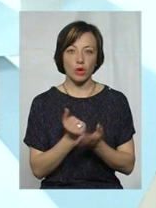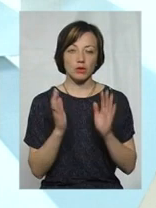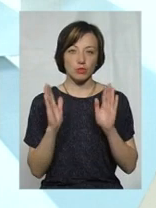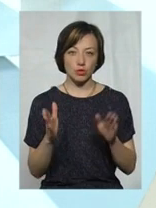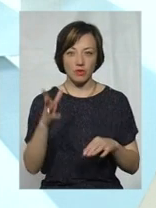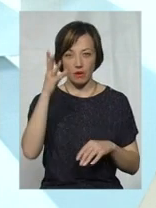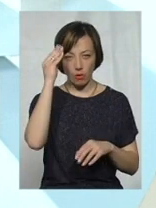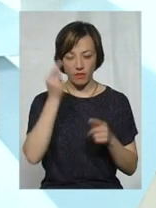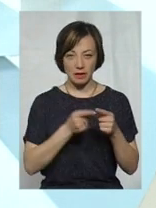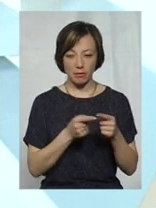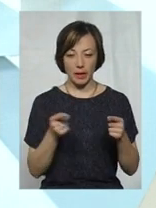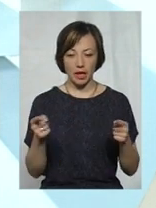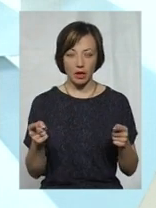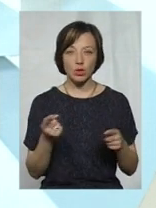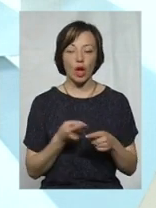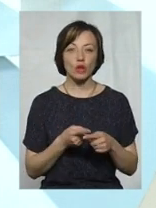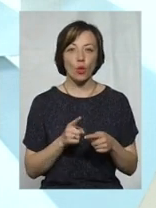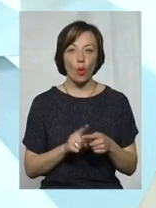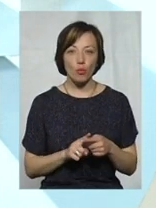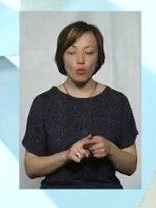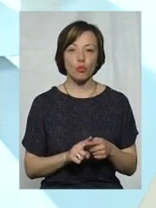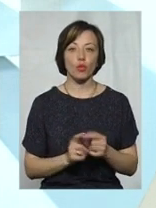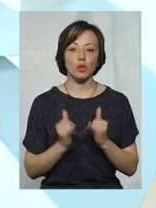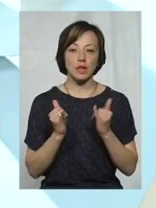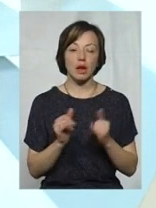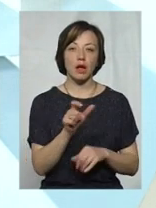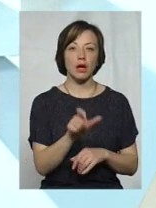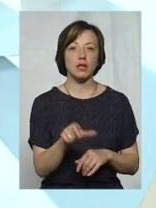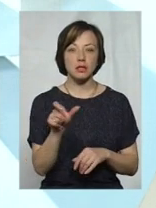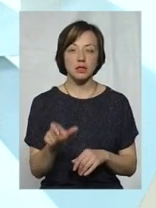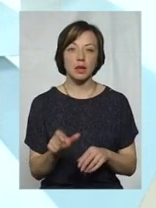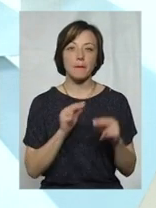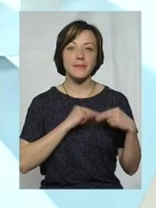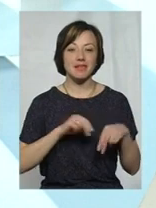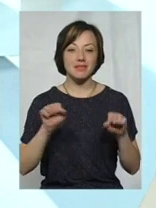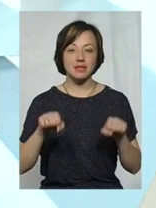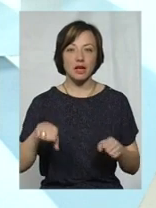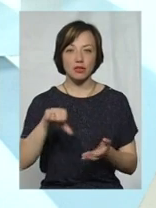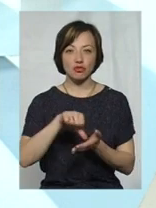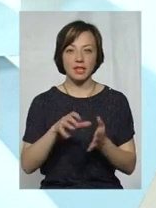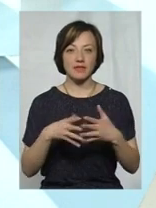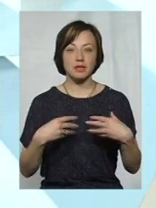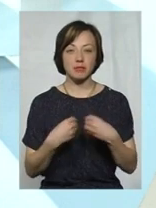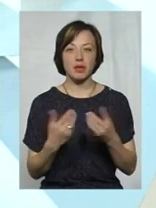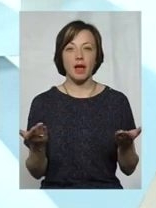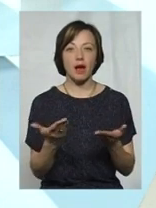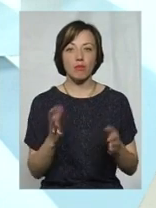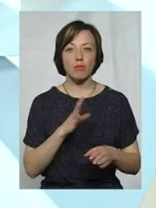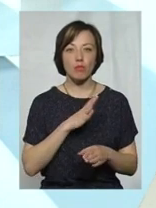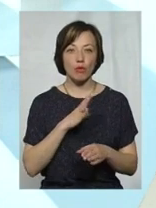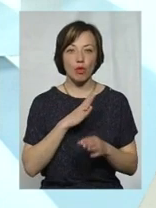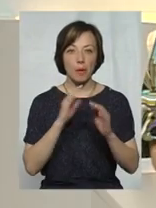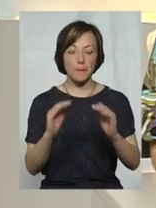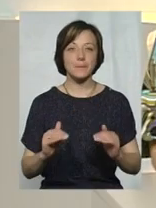у цей період. Тому для тих, скажімо так, працездатних членів сім'ї, яким було здійснено